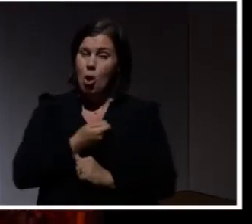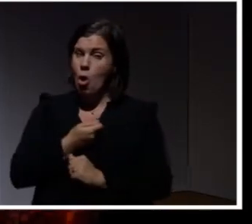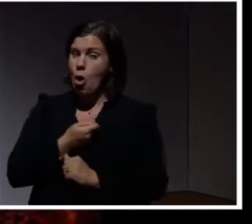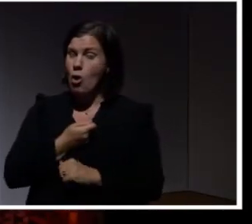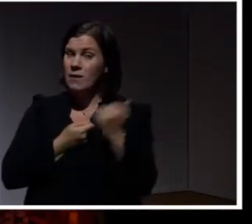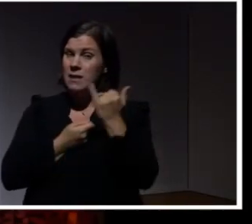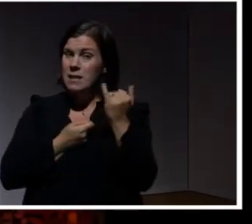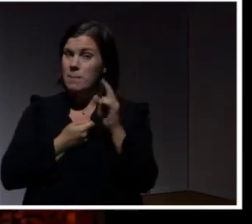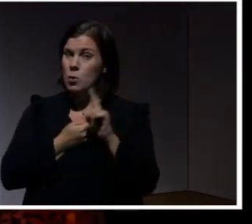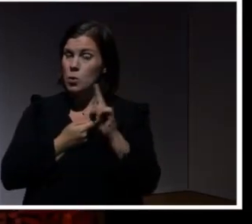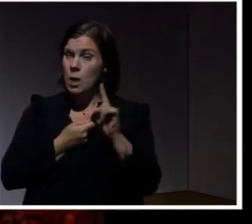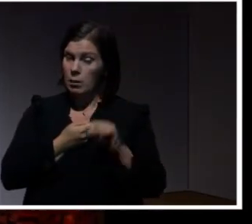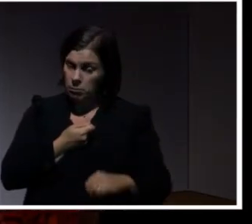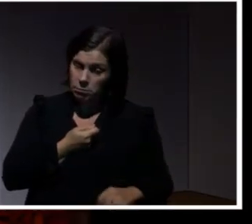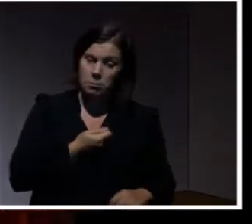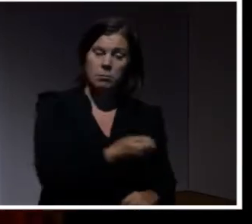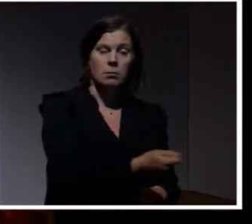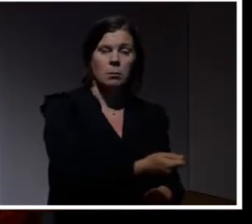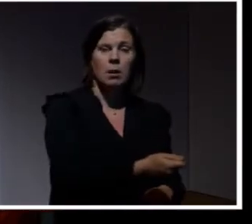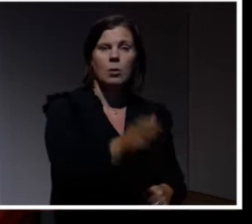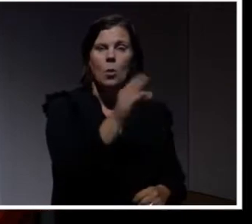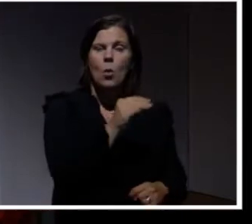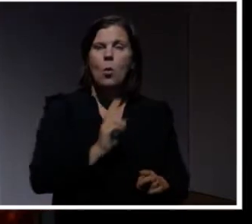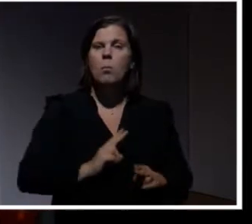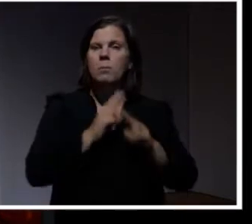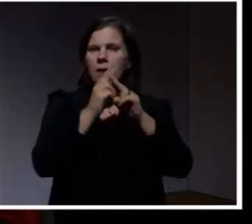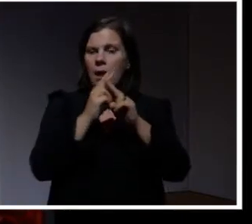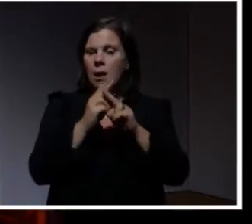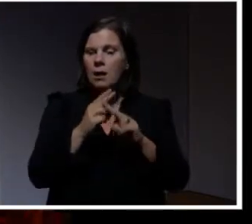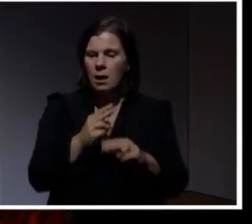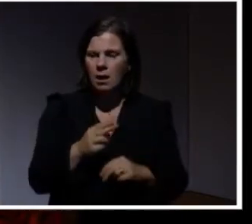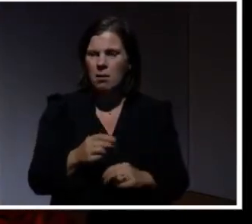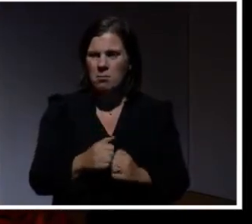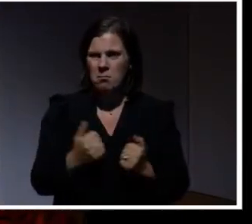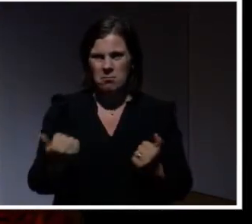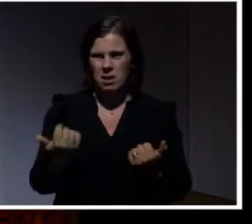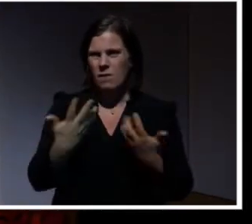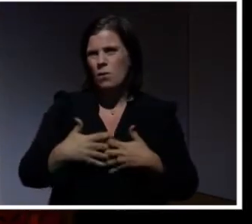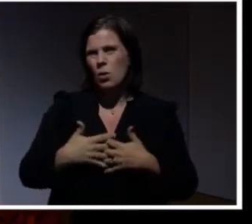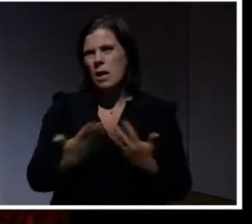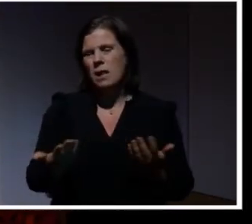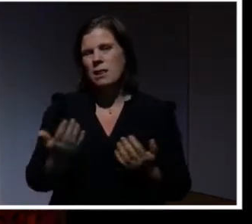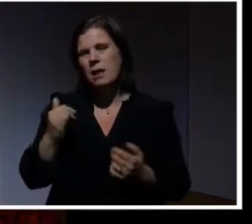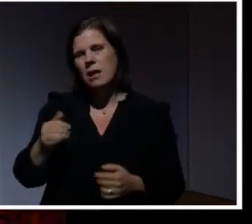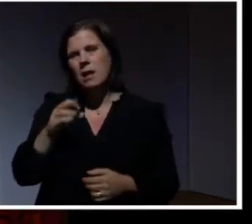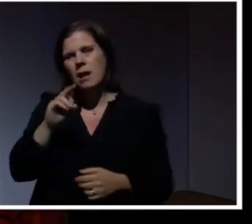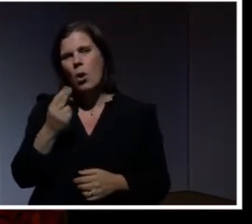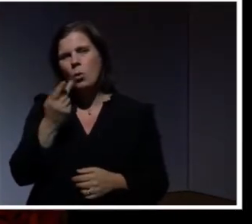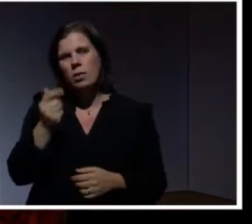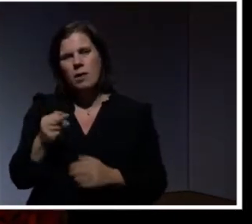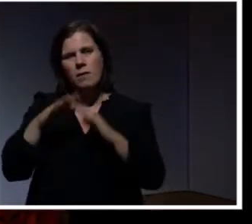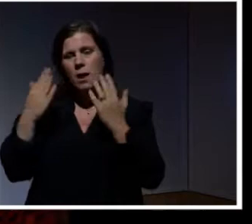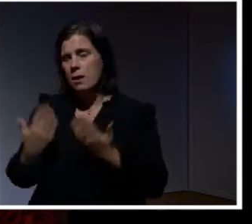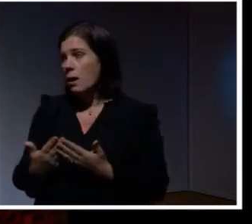i den igen. Då kommer en uppdatering. Så det är lite så här. Stäng av, slå på. Men så funkar det inte i routervärlden så vet jag. Nej.